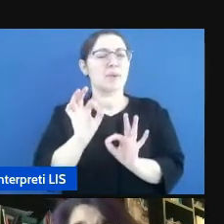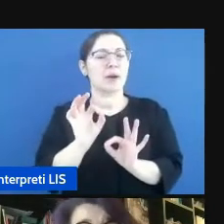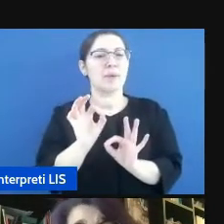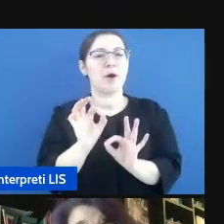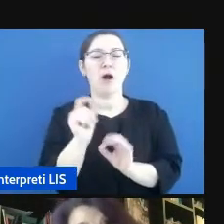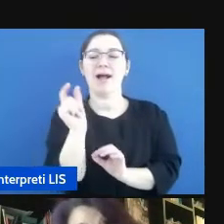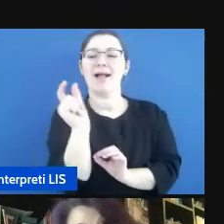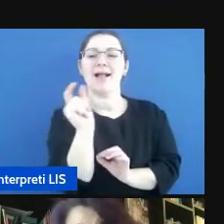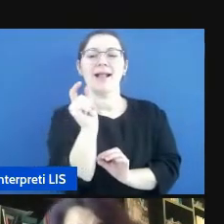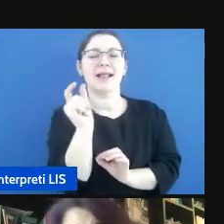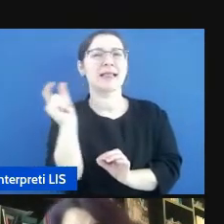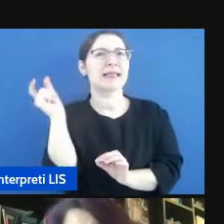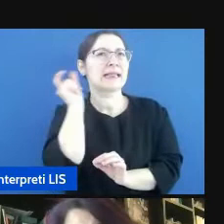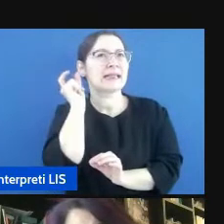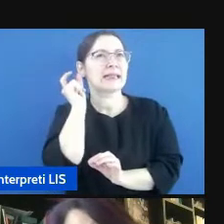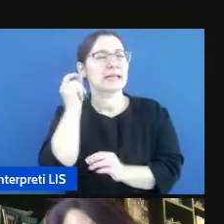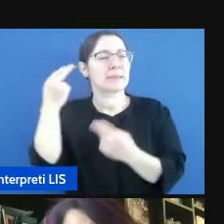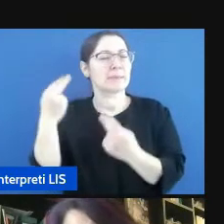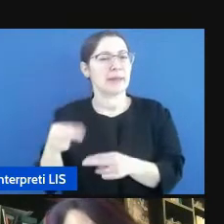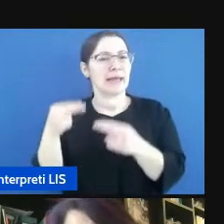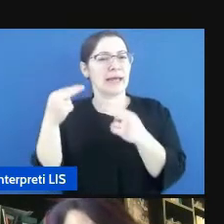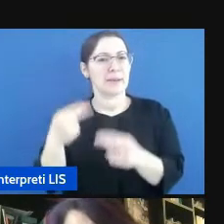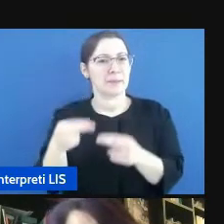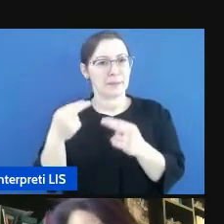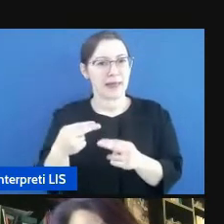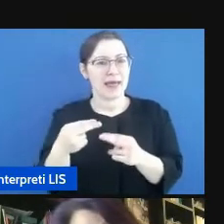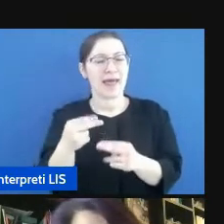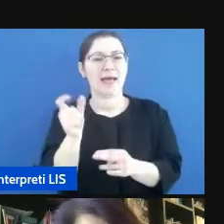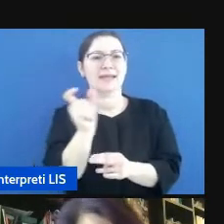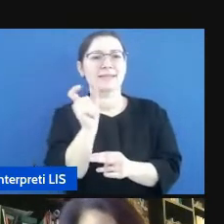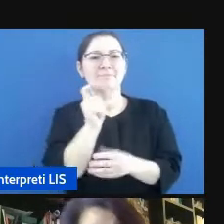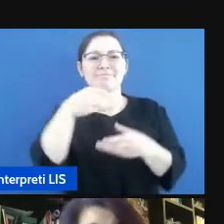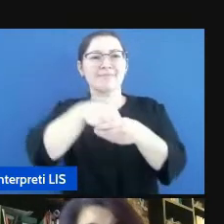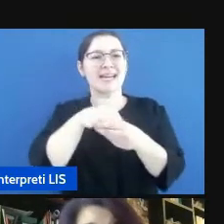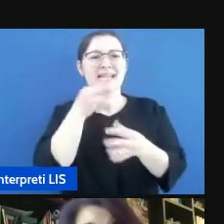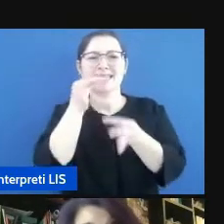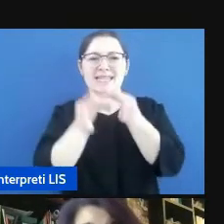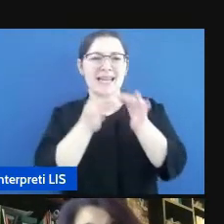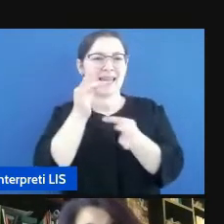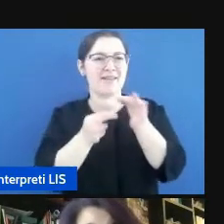significativo, cioè quello che non ha significato,